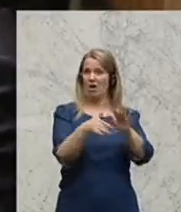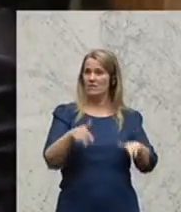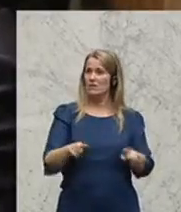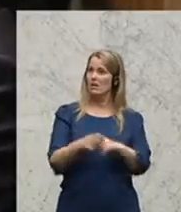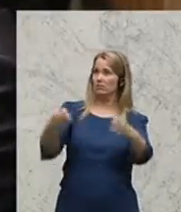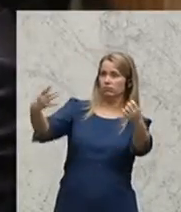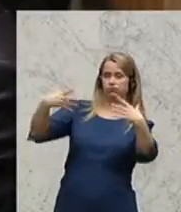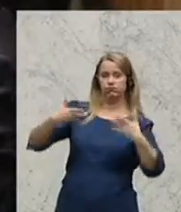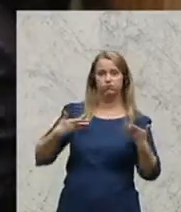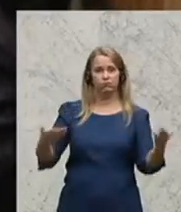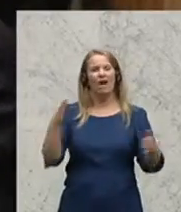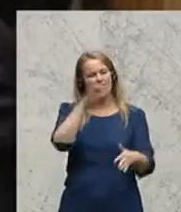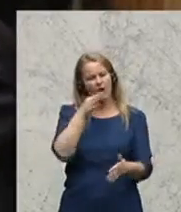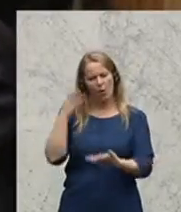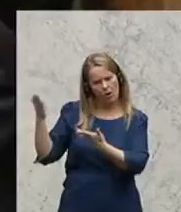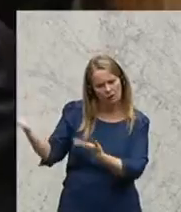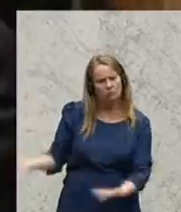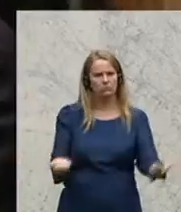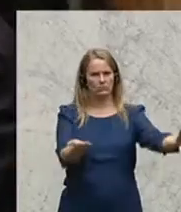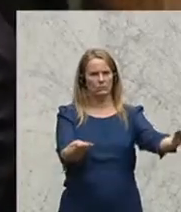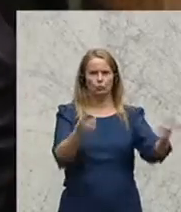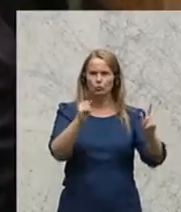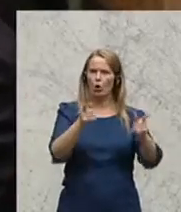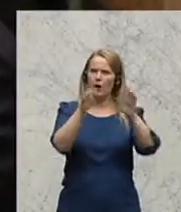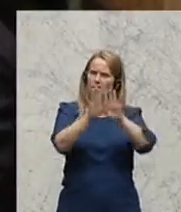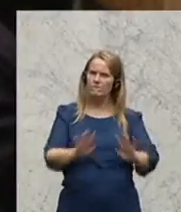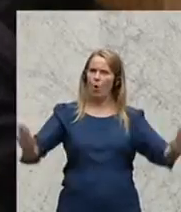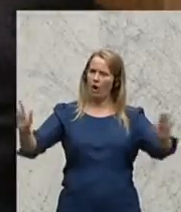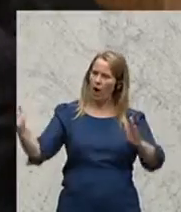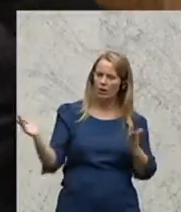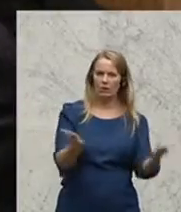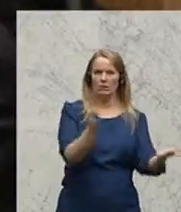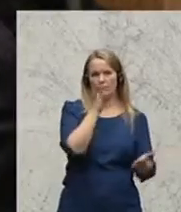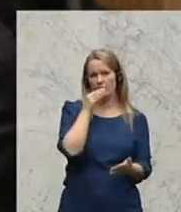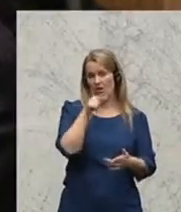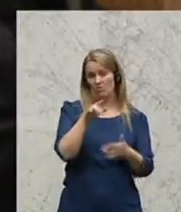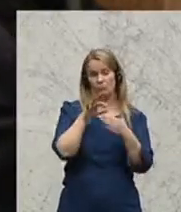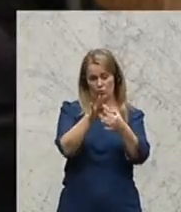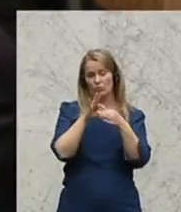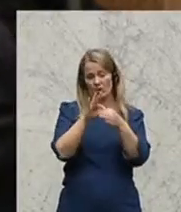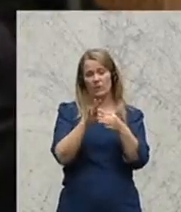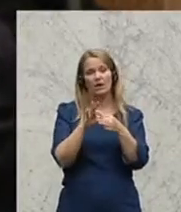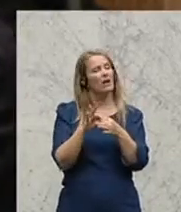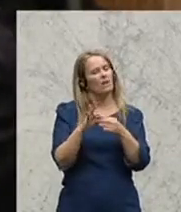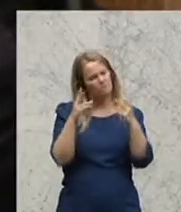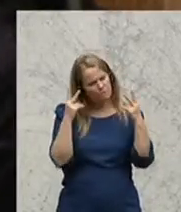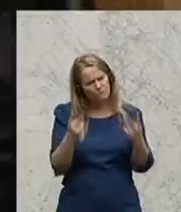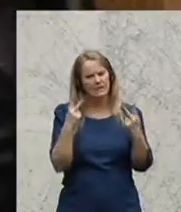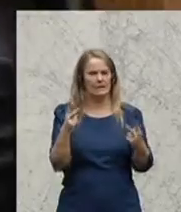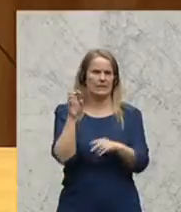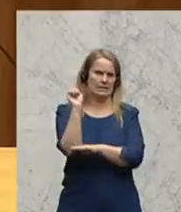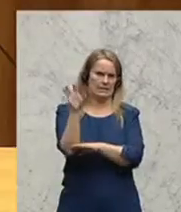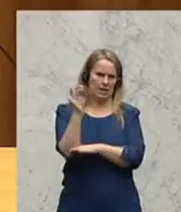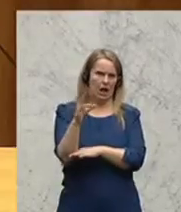Rampenlicht. Frauen vor dem Vorhang zu bringen, ist in diesem Zusammenhang ein wichtiges